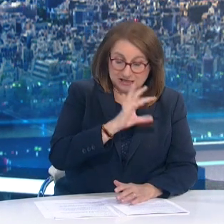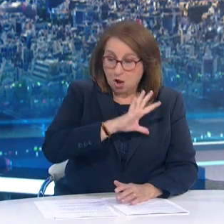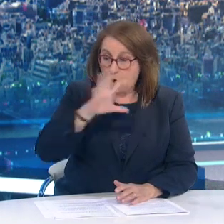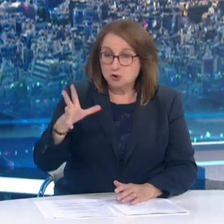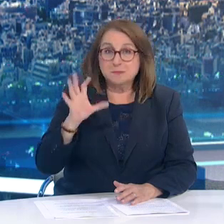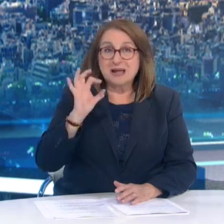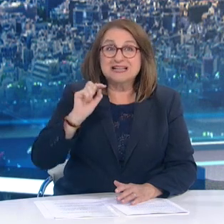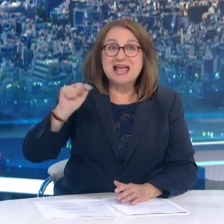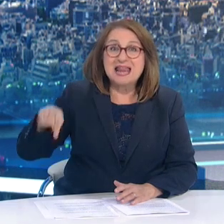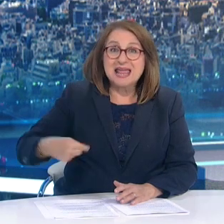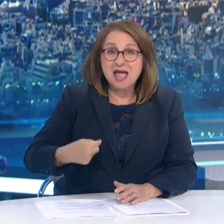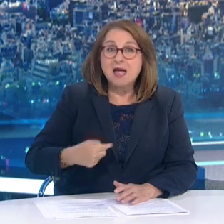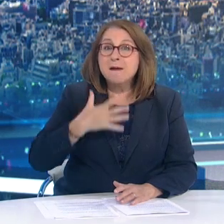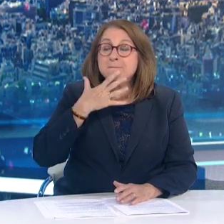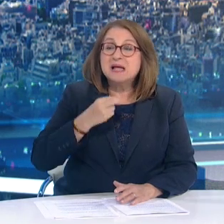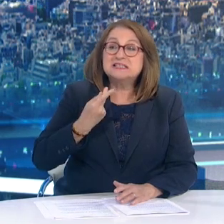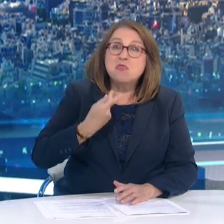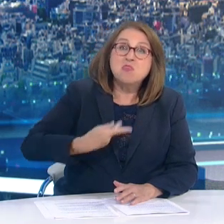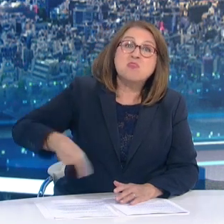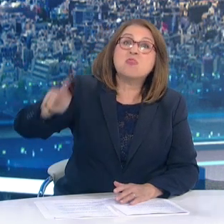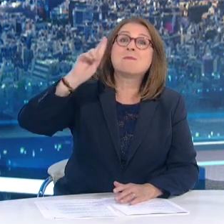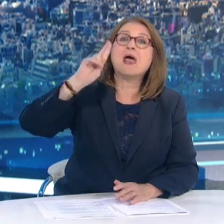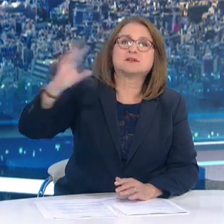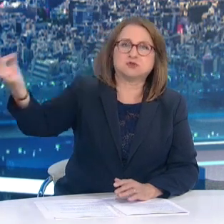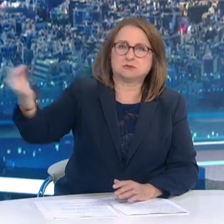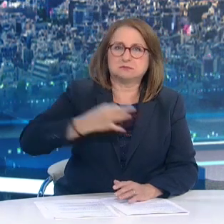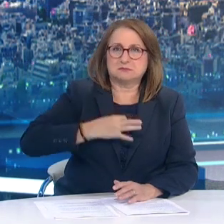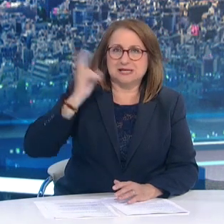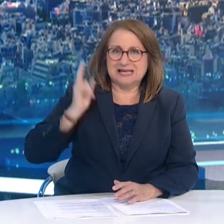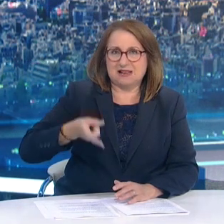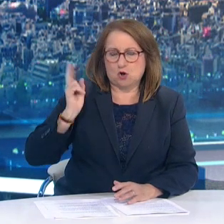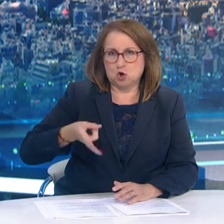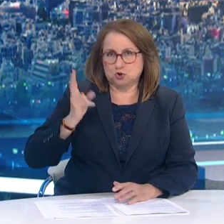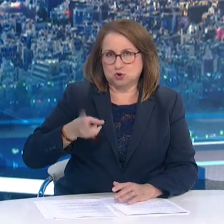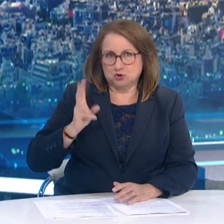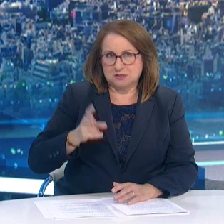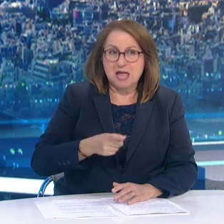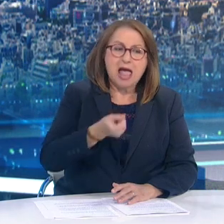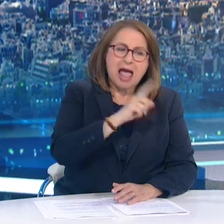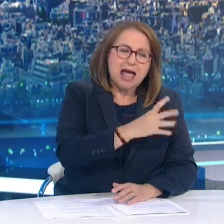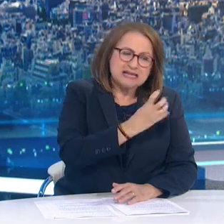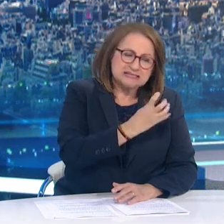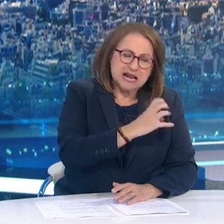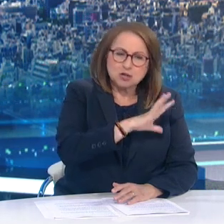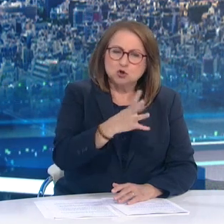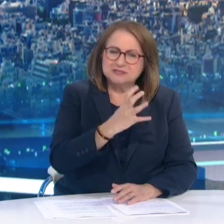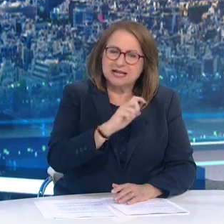έχουν διπλάσιο κίνδυνο να νοσηλευθούν λόγω κορονοϊού έναντι αυτών που είναι 40 έως 49 ετών.